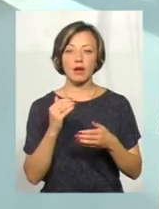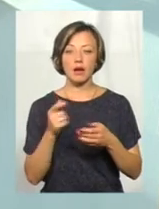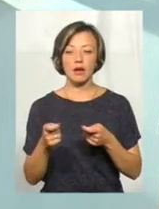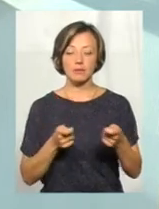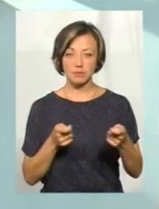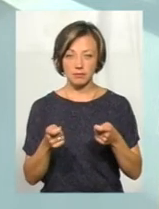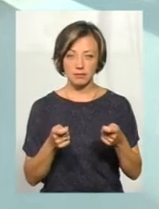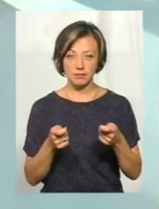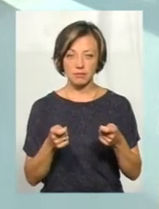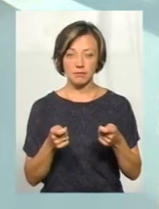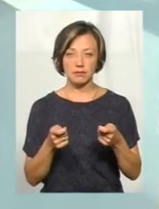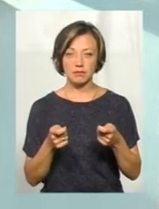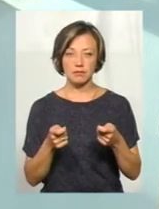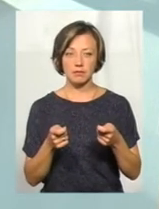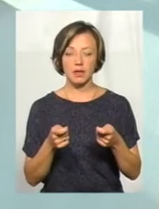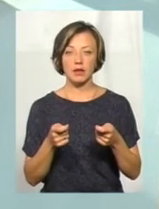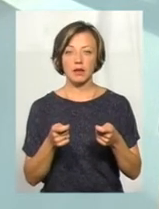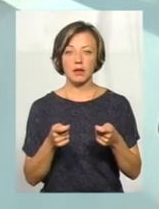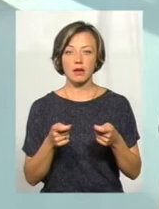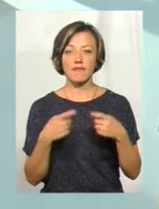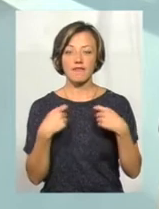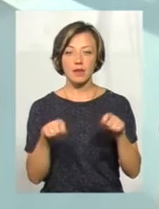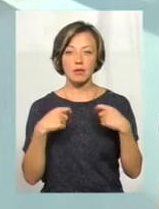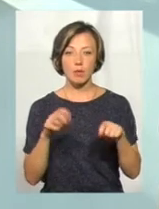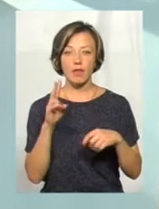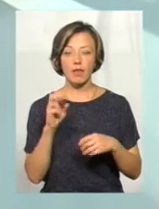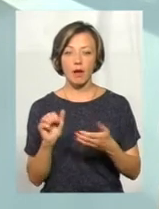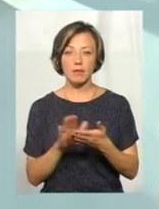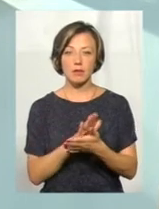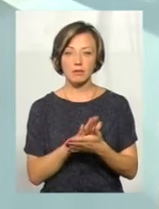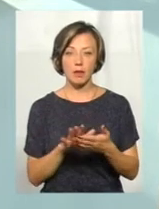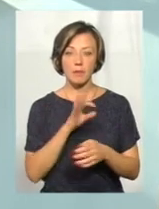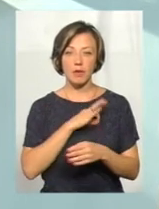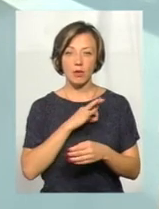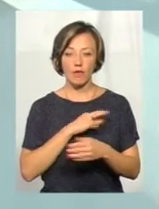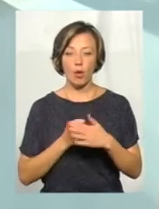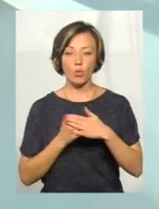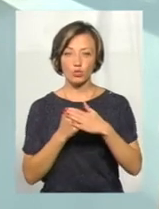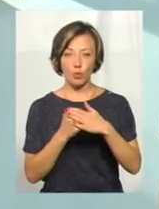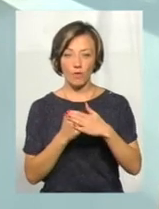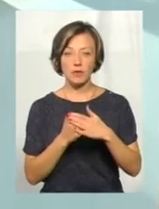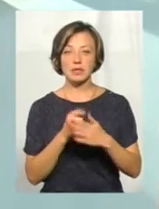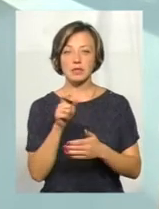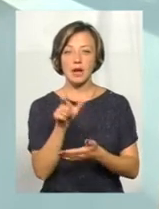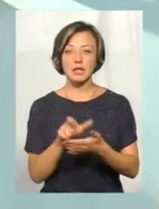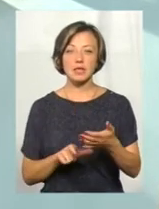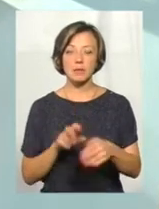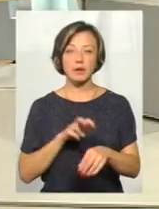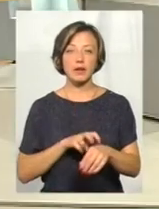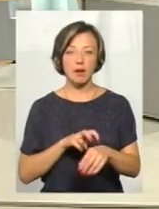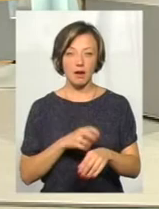відпуск на безоплатній або пільговій основі за рецептами